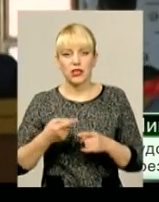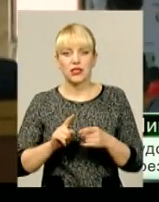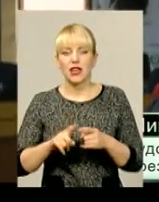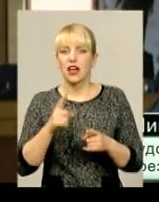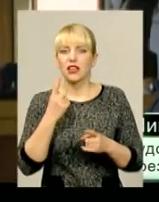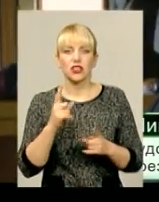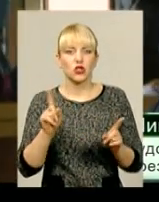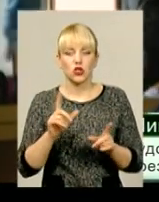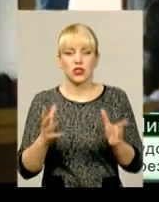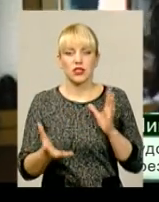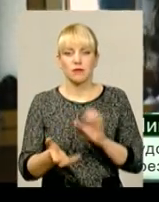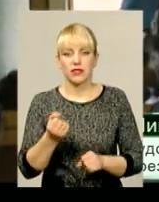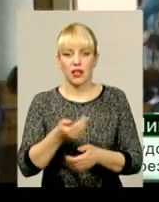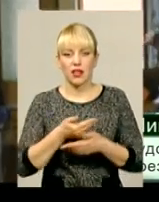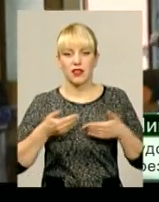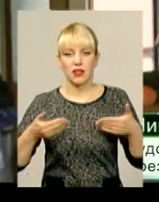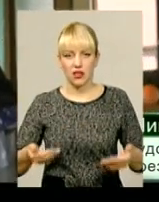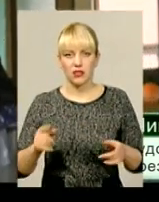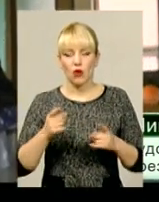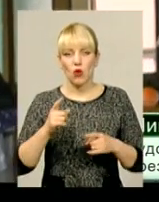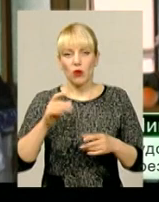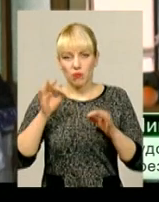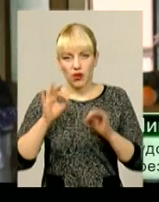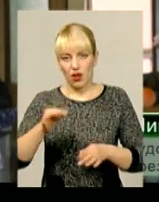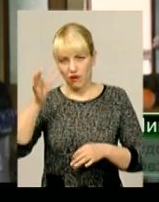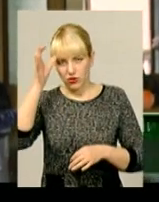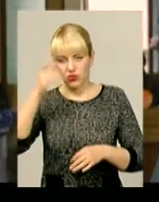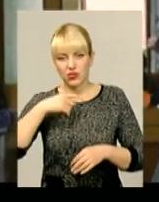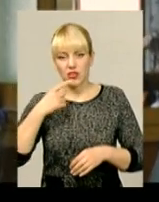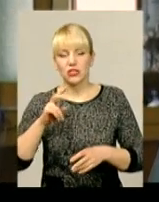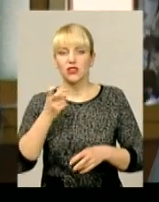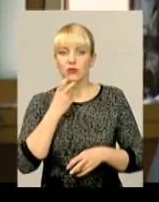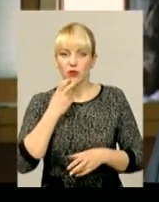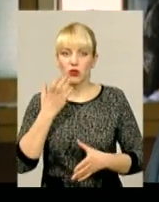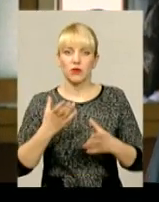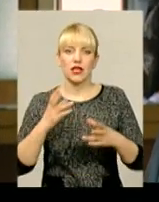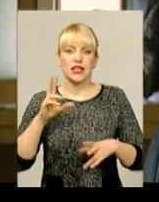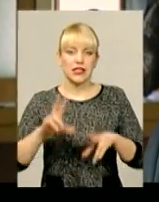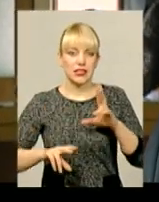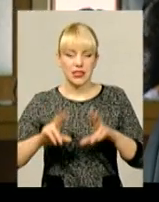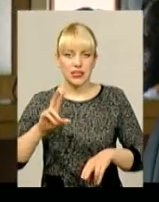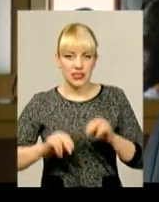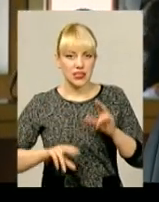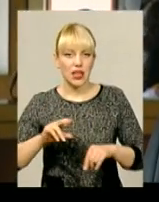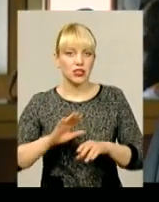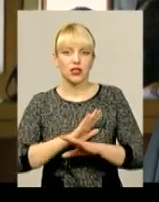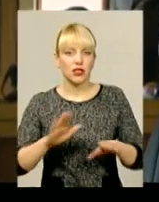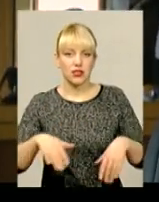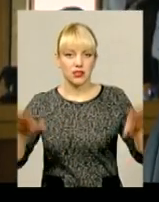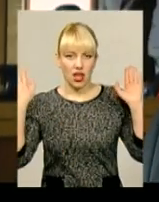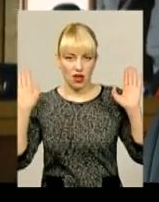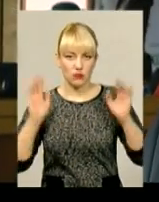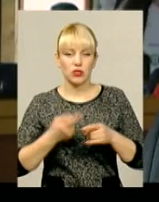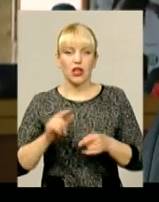спасає зараз, тому що дуже мудро сказано, що сміємось, значить не здаємось. І